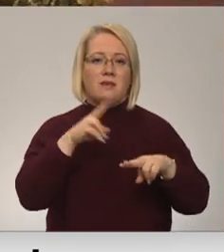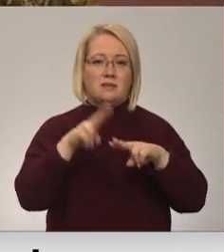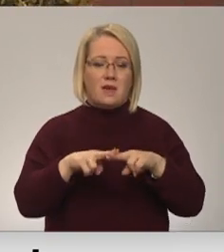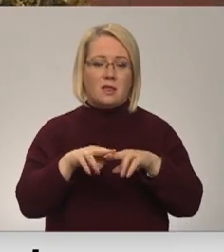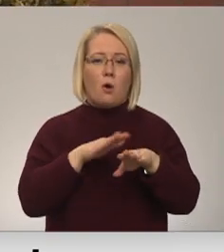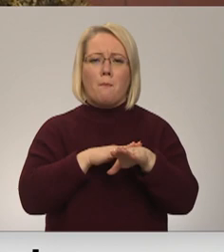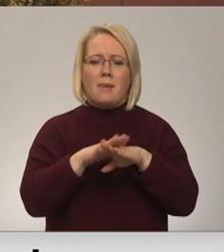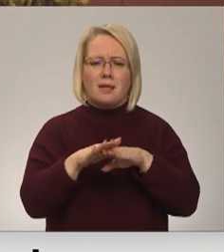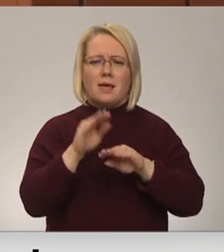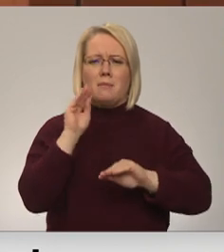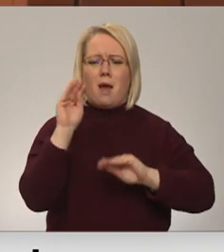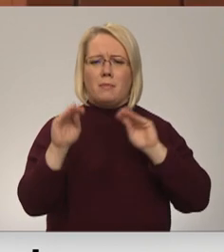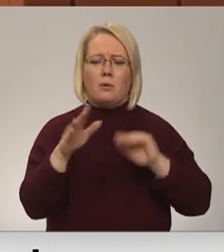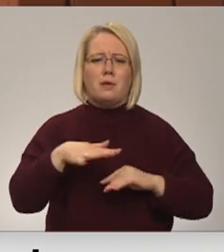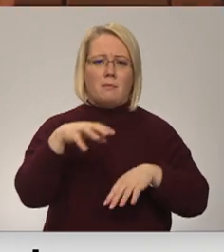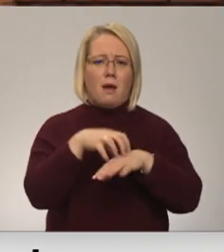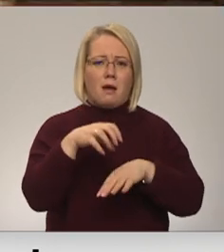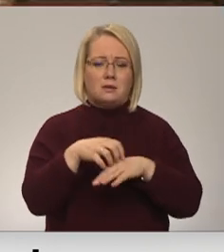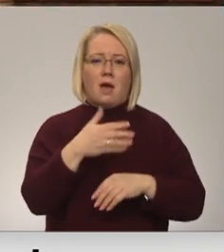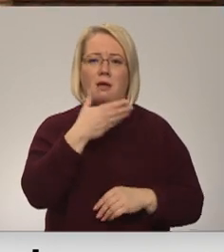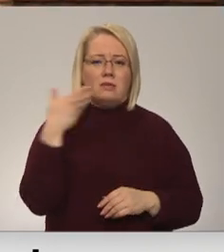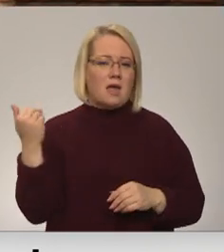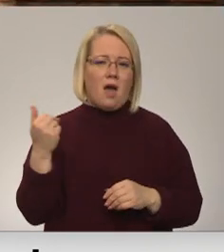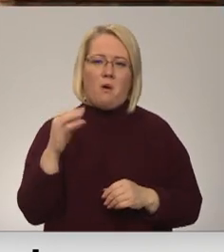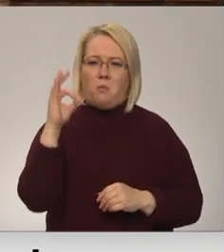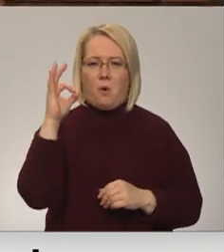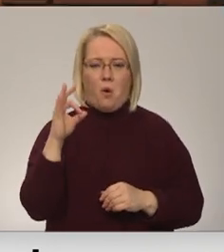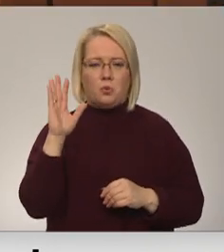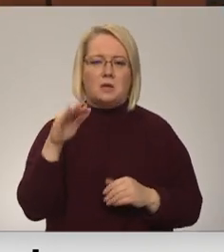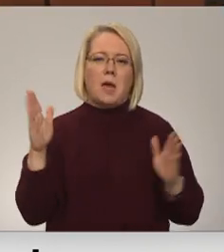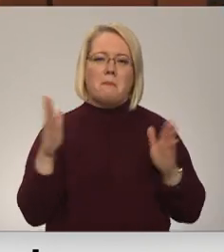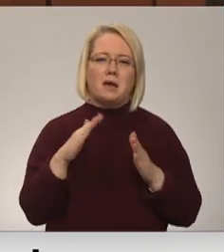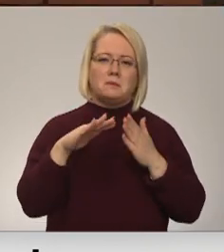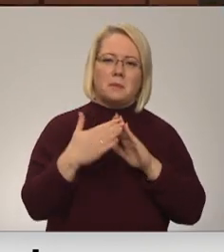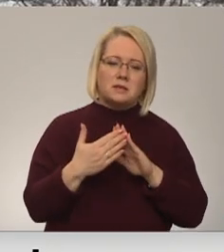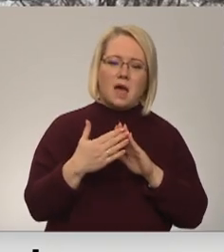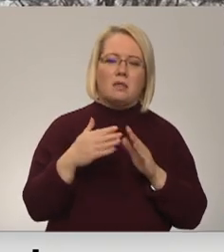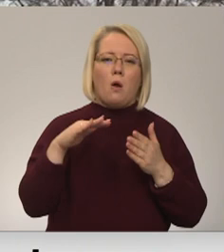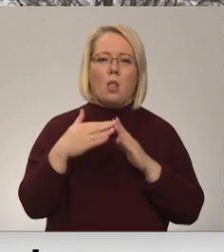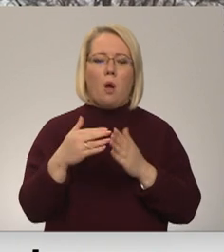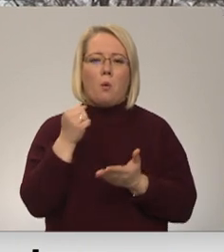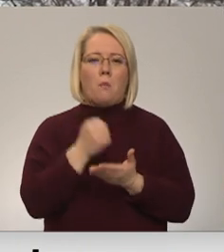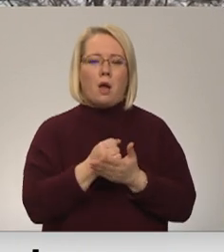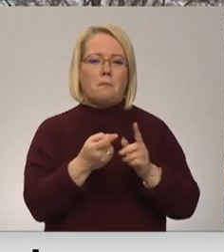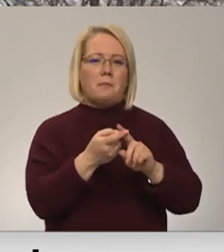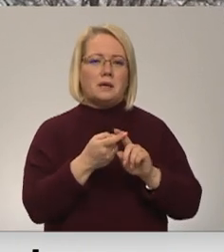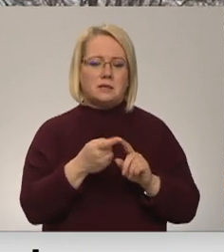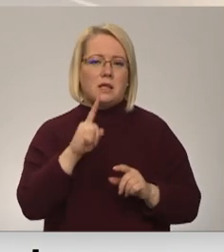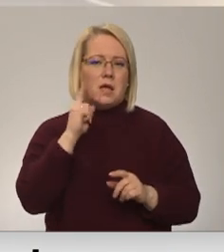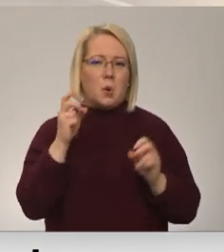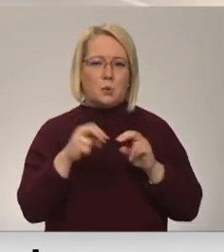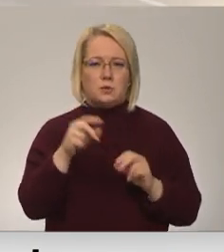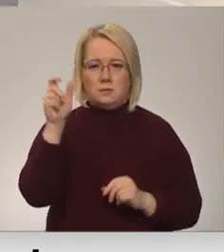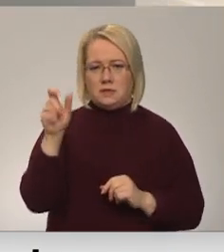pilnībā aprīkota praksi vairs nesot gana liels bonus, lai mazpilsētā un lauku pagastos piesaistīt jaunus speciālistus.